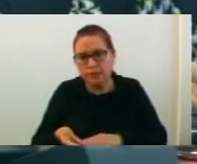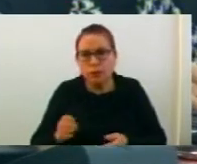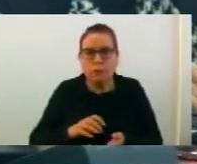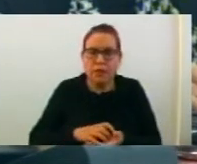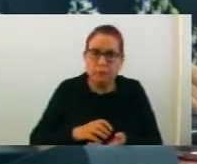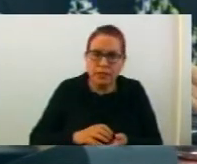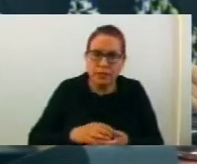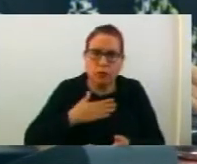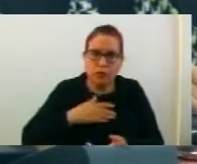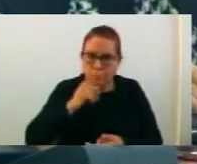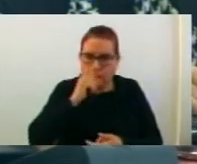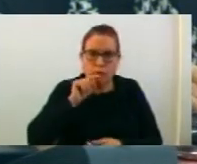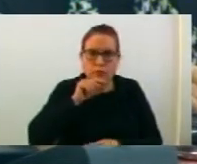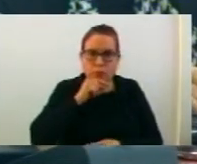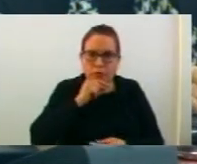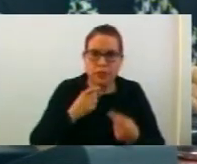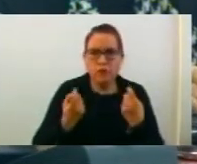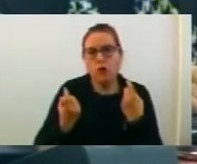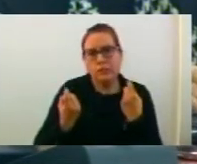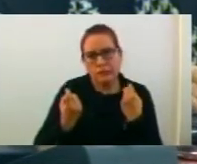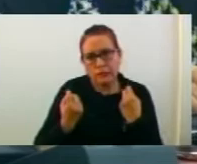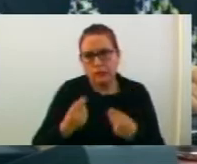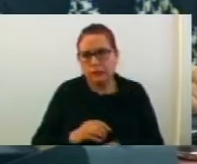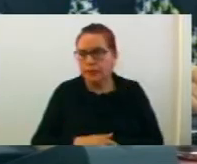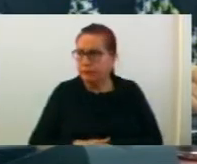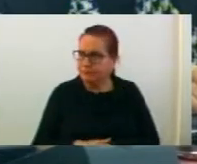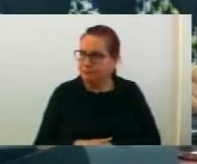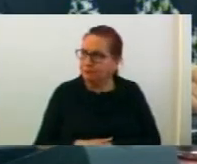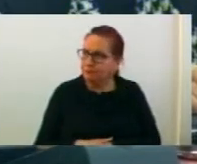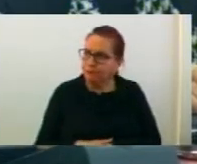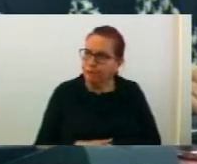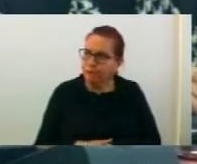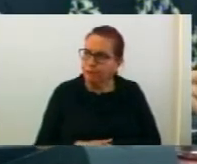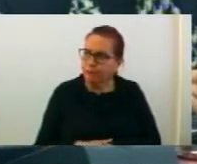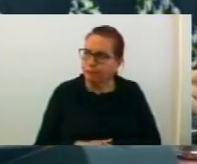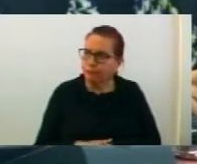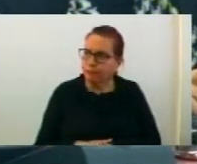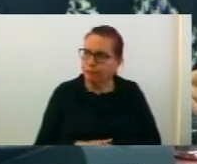објекти во собственост на Община Струмица по предложение од текст. Благодарам.